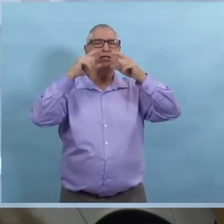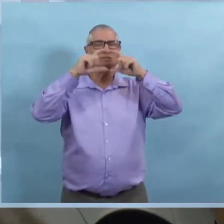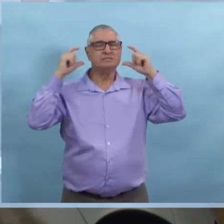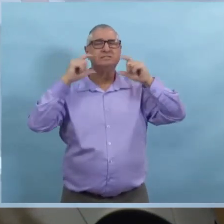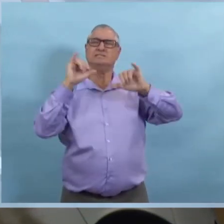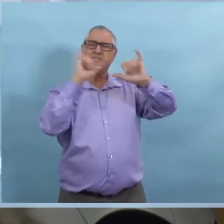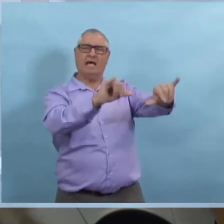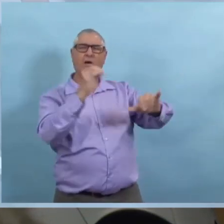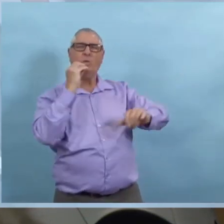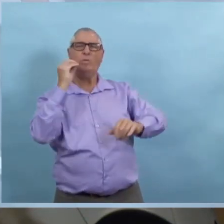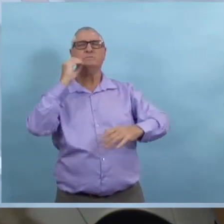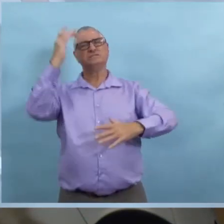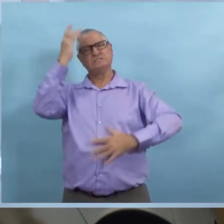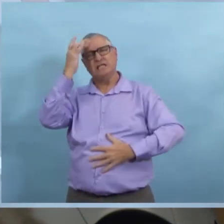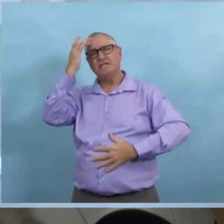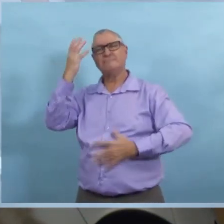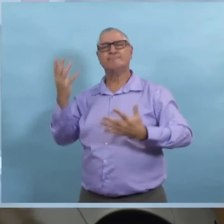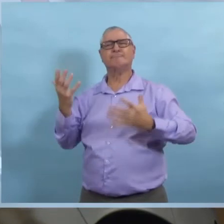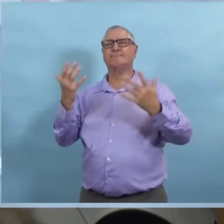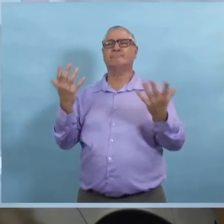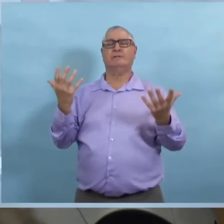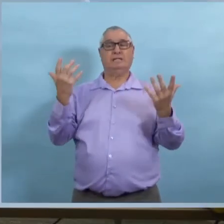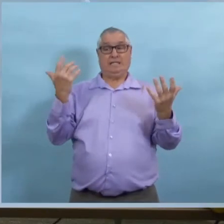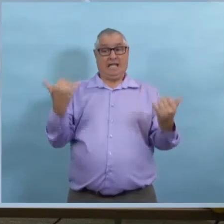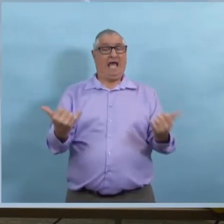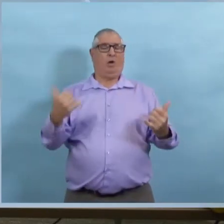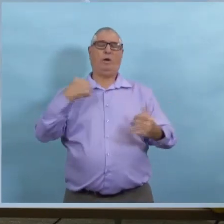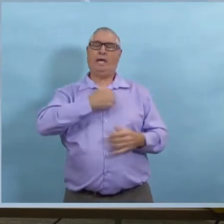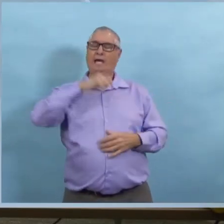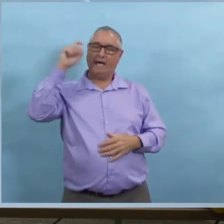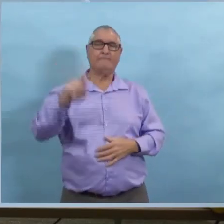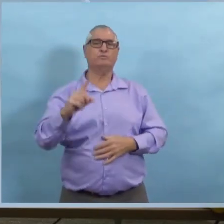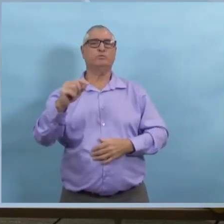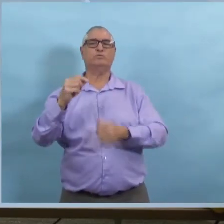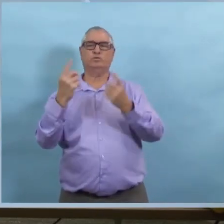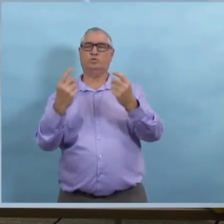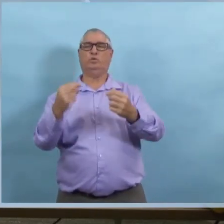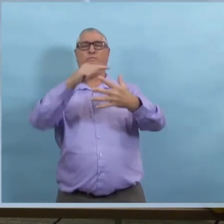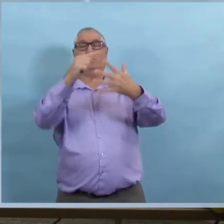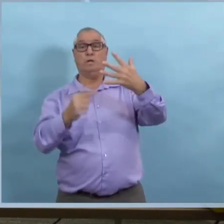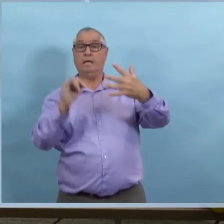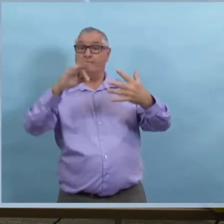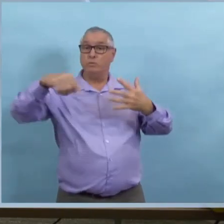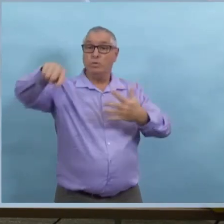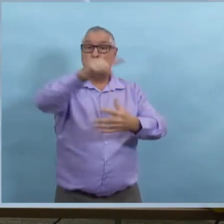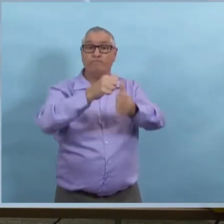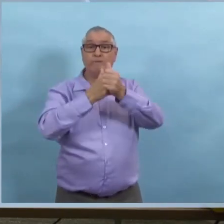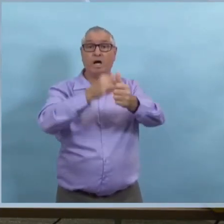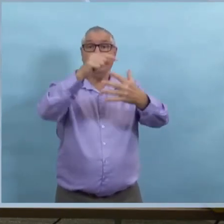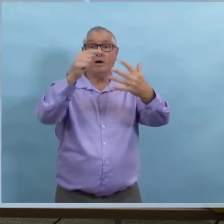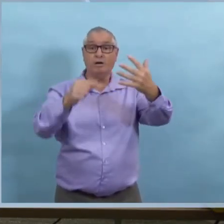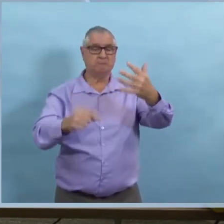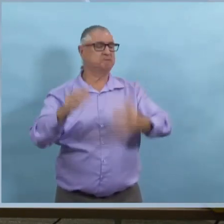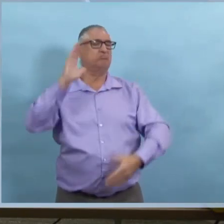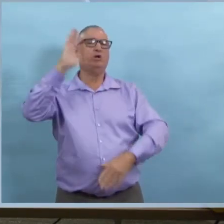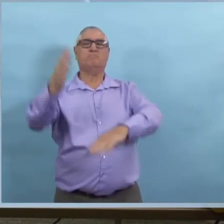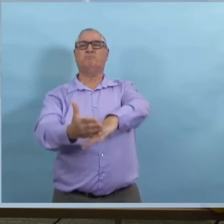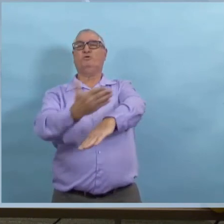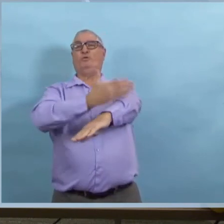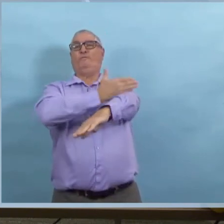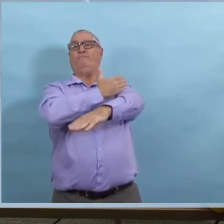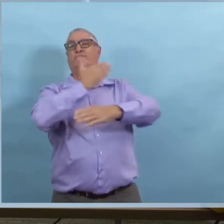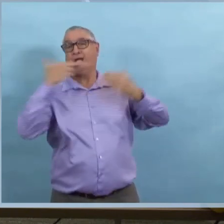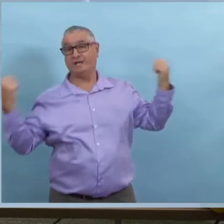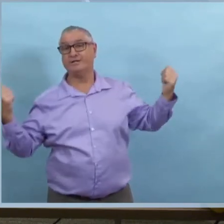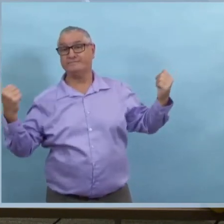laver les mains, ça peut sauver les vies, respecter l'éloignement, ça va sauver des vies, porter un masque, ça va sauver des vies et surtout, rester à la maison quand on est malade,